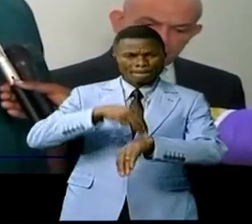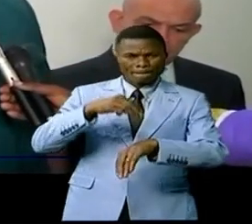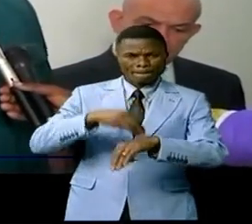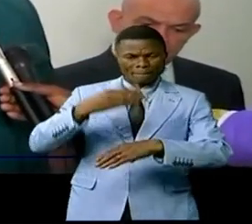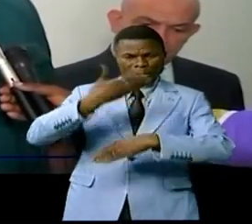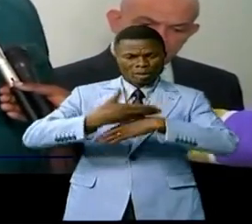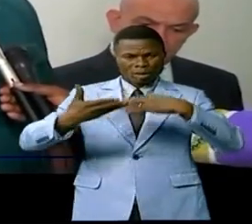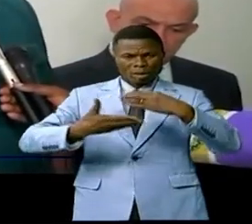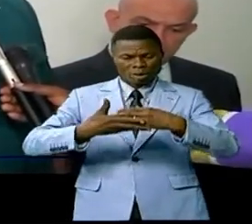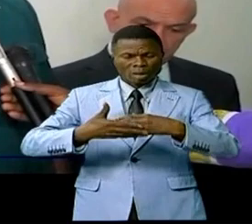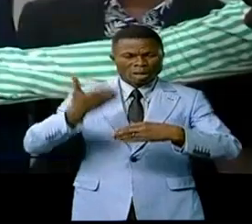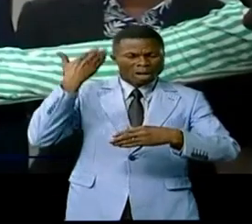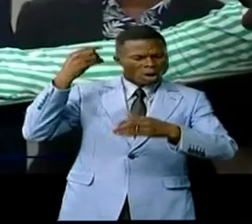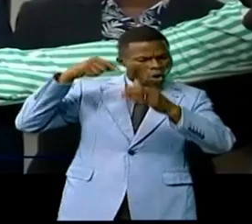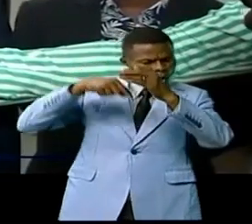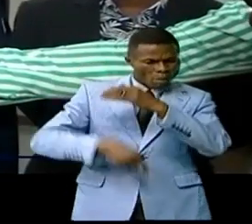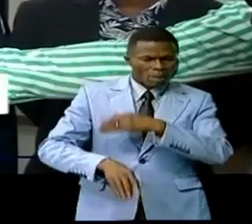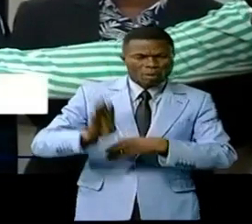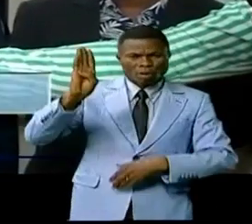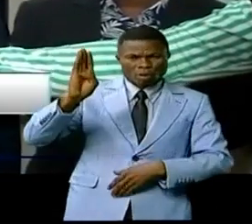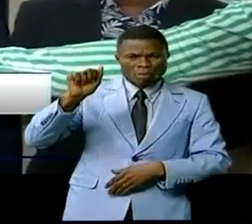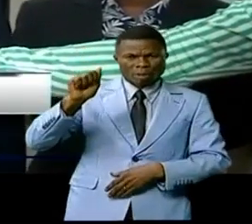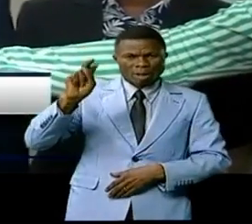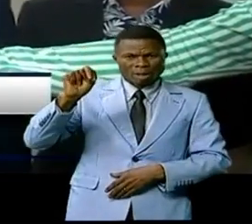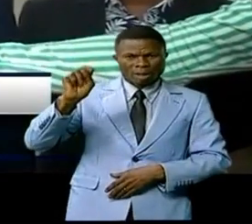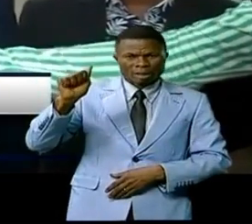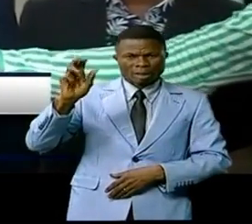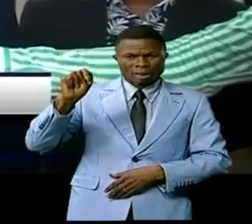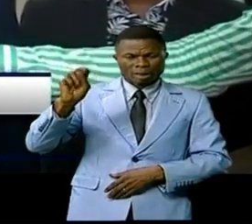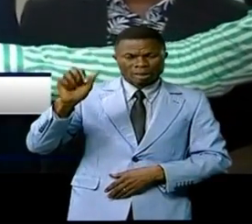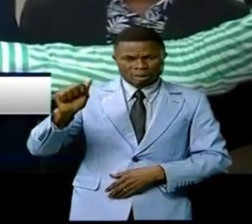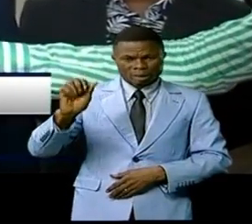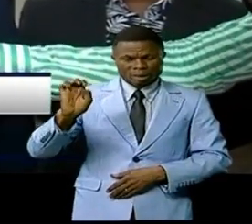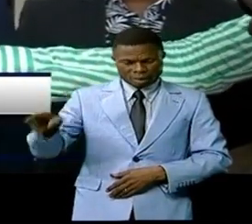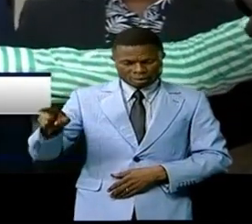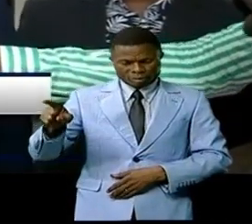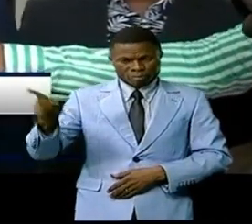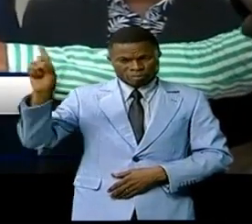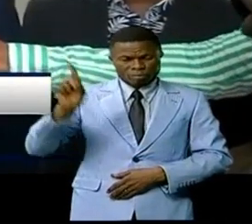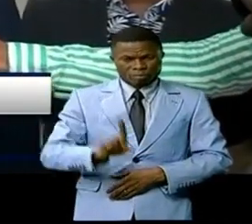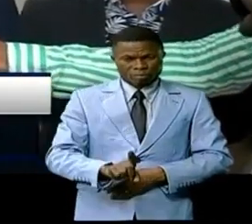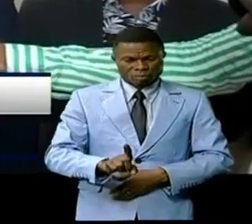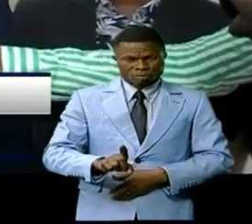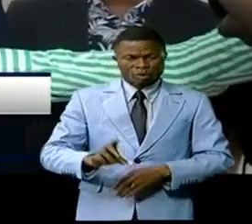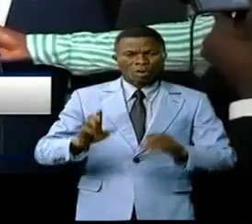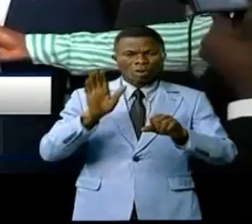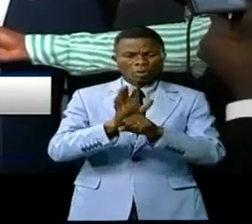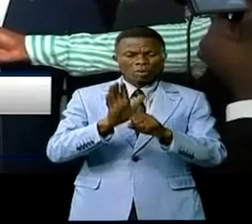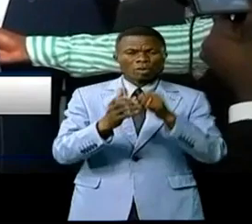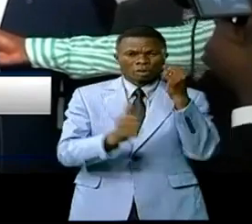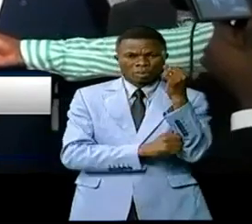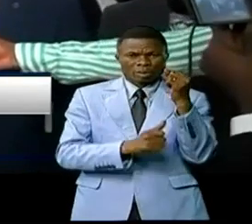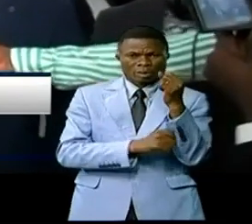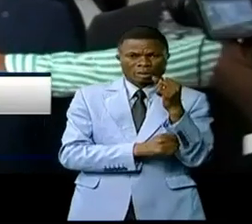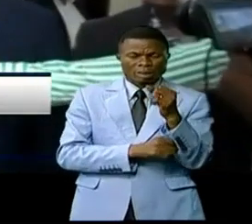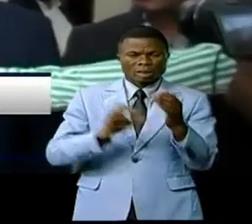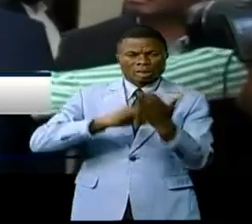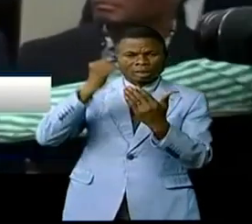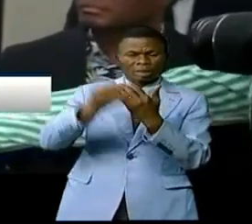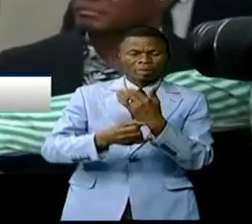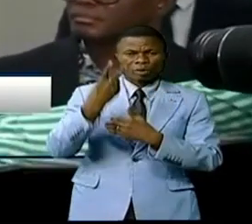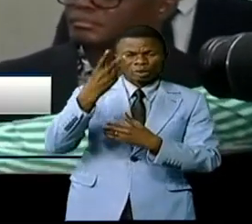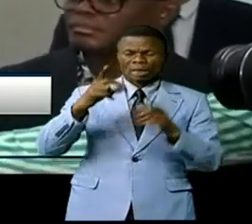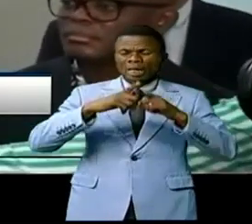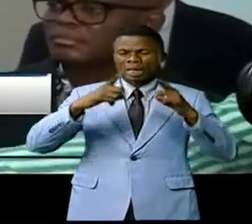construction du port en eau profonde de Bananas. Nous sommes venus ici avec une forte délégation. Pour deux grands projets, nous allons